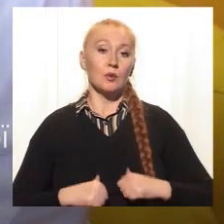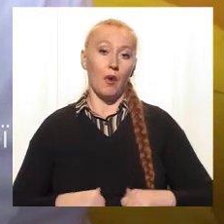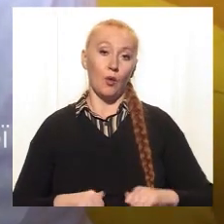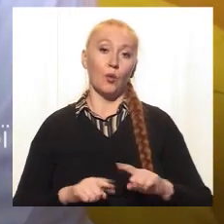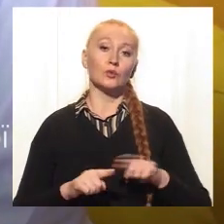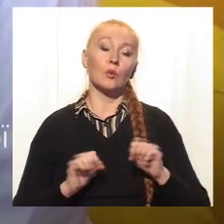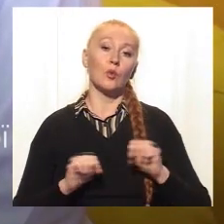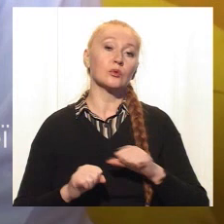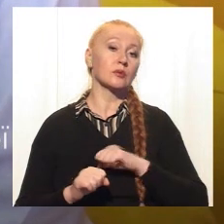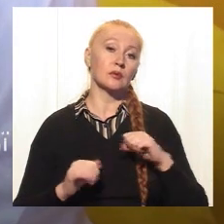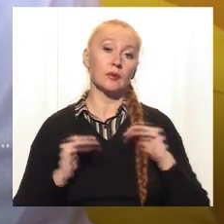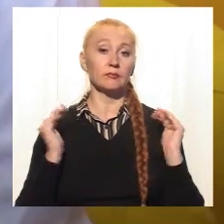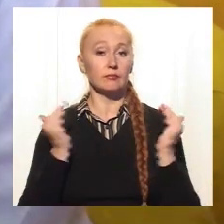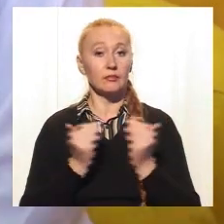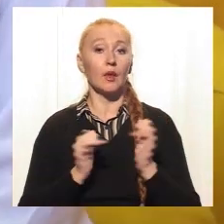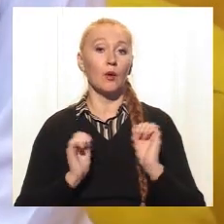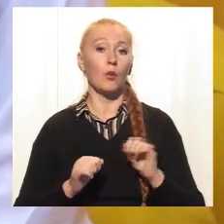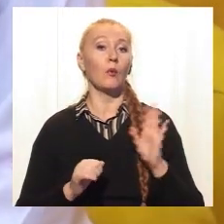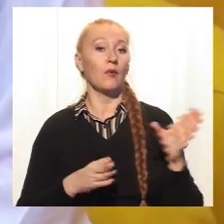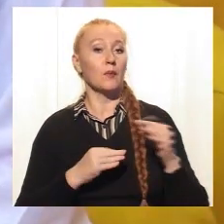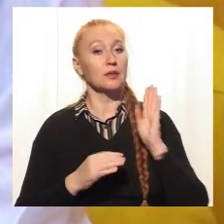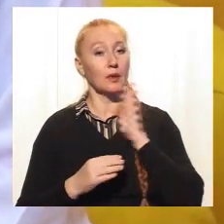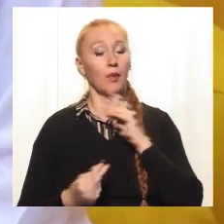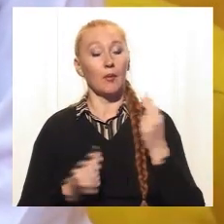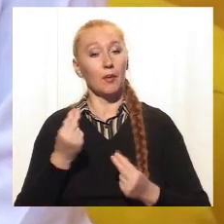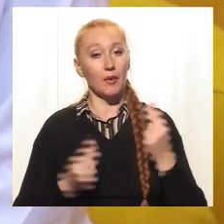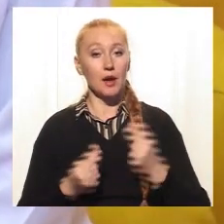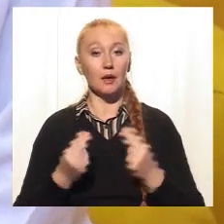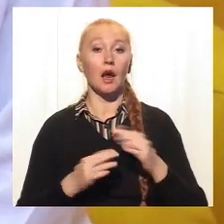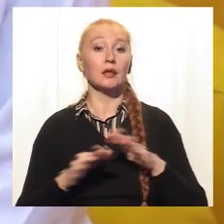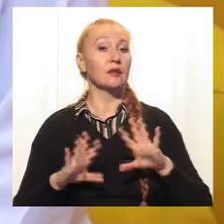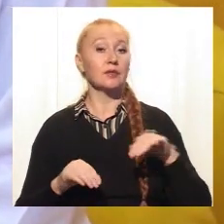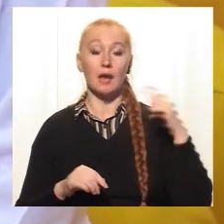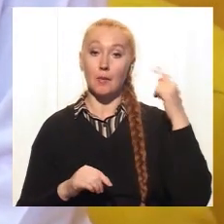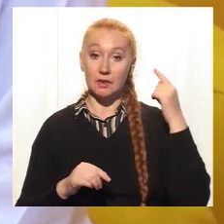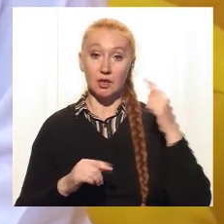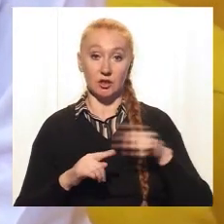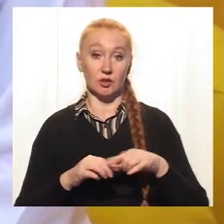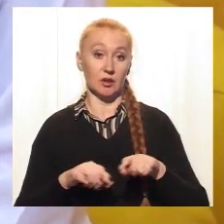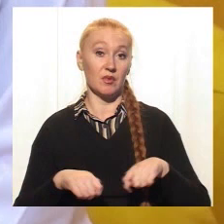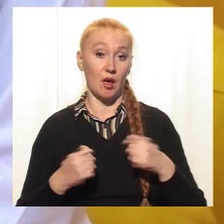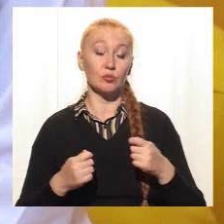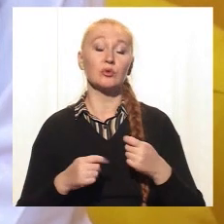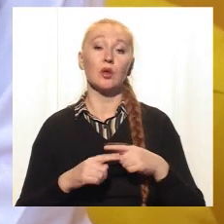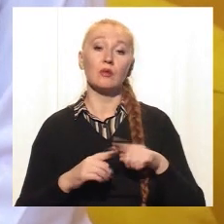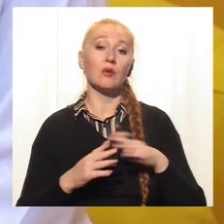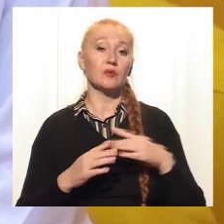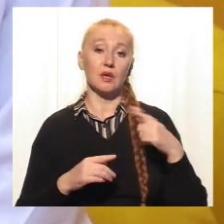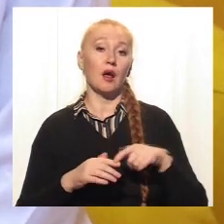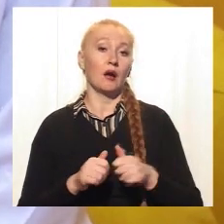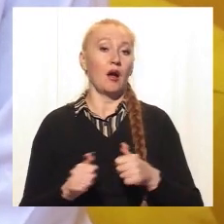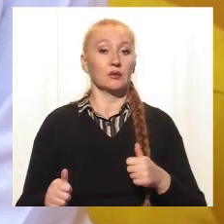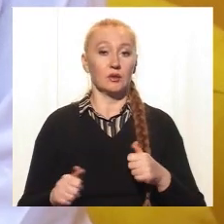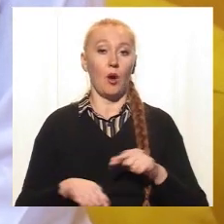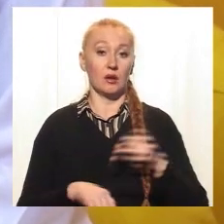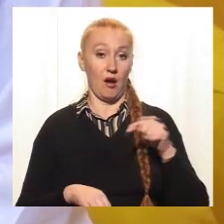уєдениться, щоб він мог поїграється з мамою. Все діти з психічними хворобами, у них відстають всі сенсомоторні